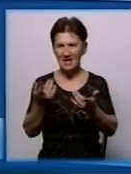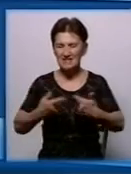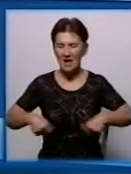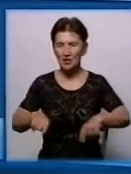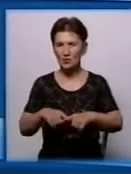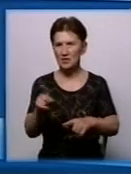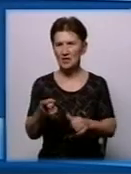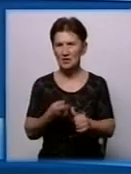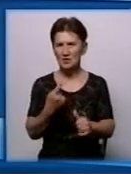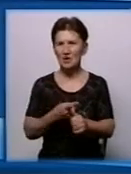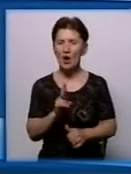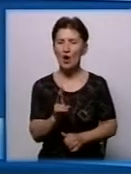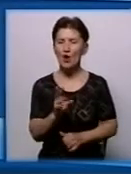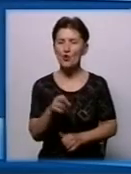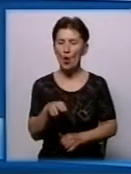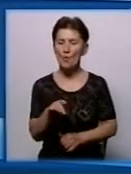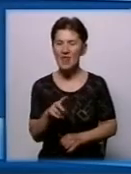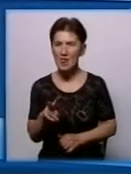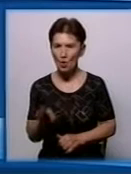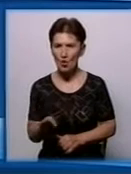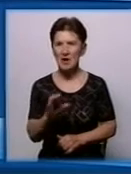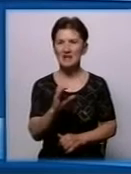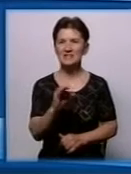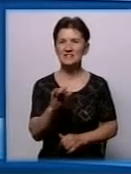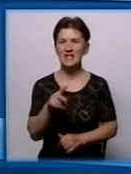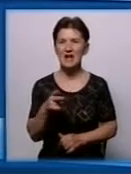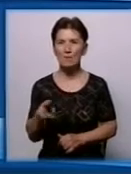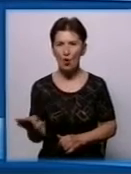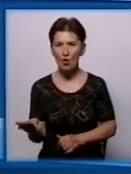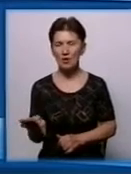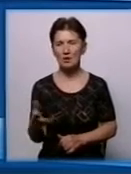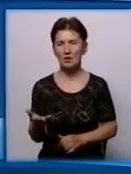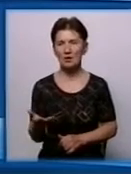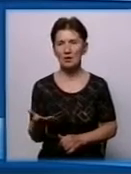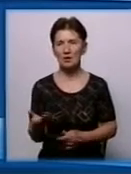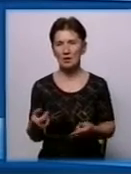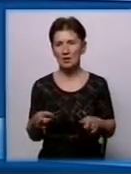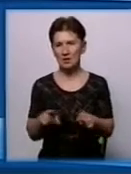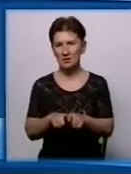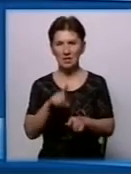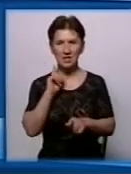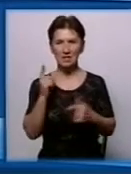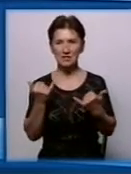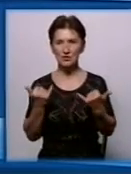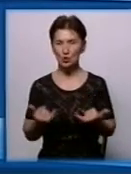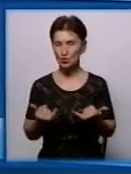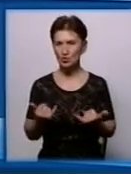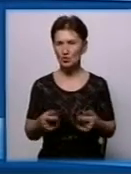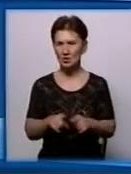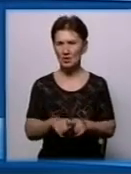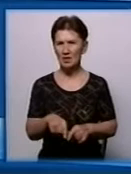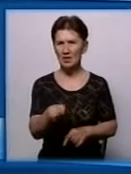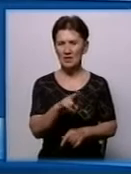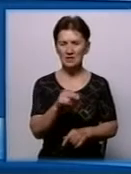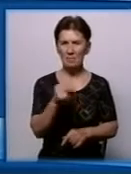Копілку, називають СільПо і такі сучасні і нові ТРЦ, як Депо та